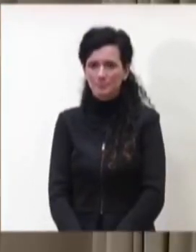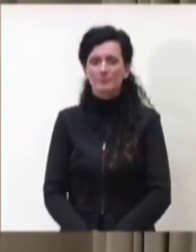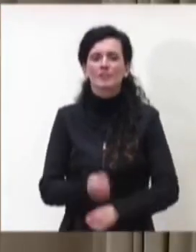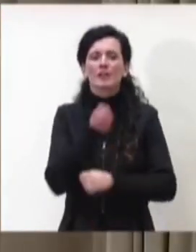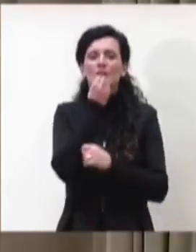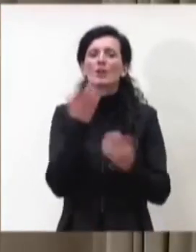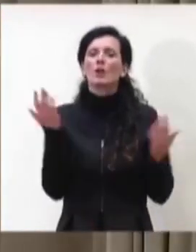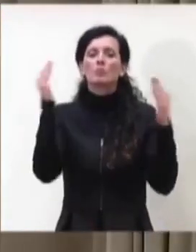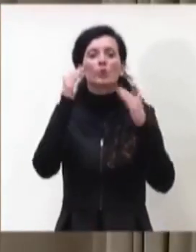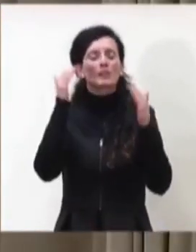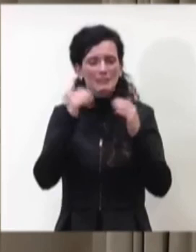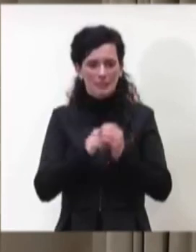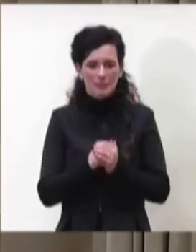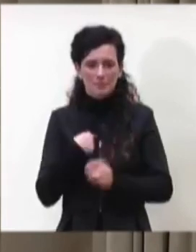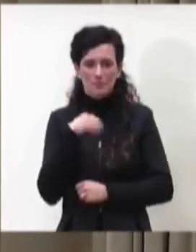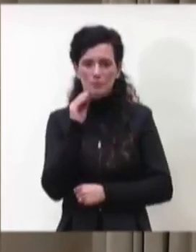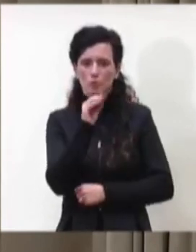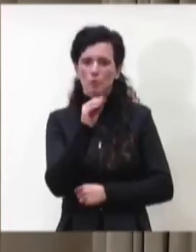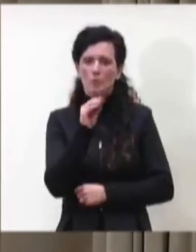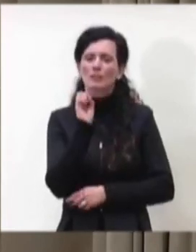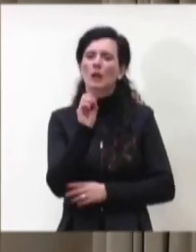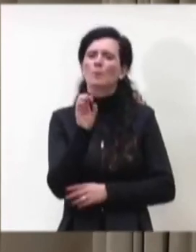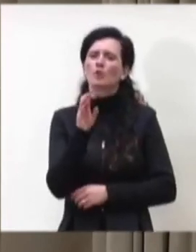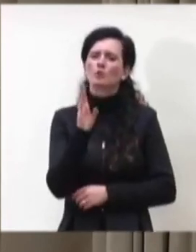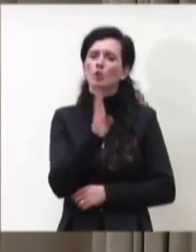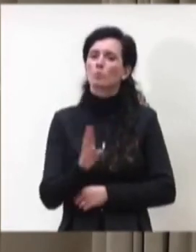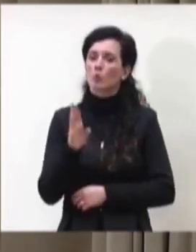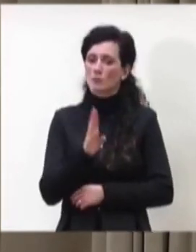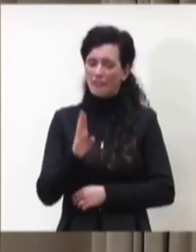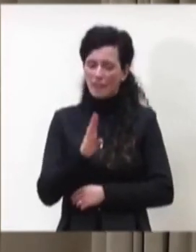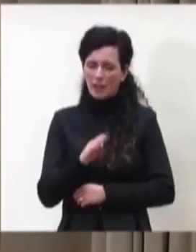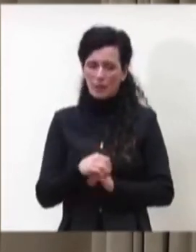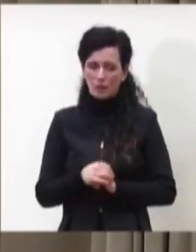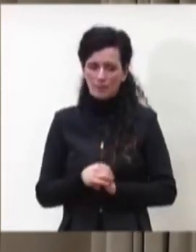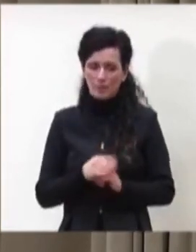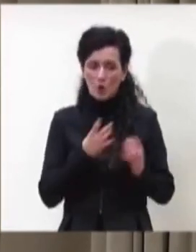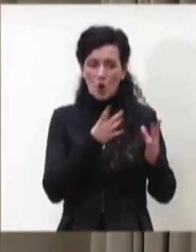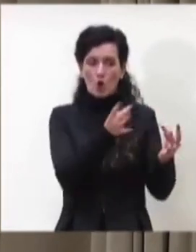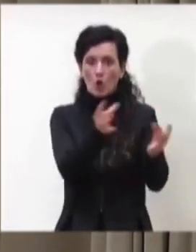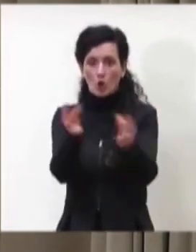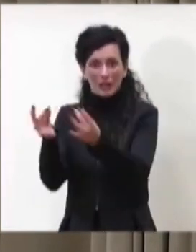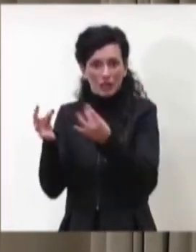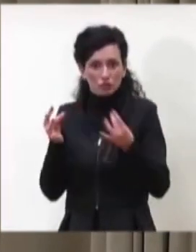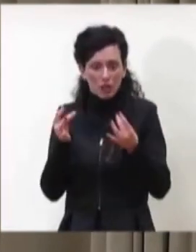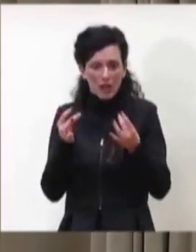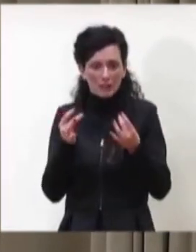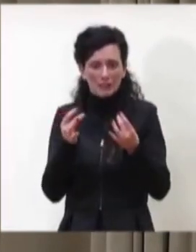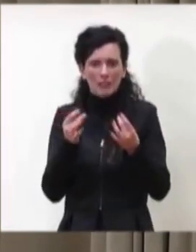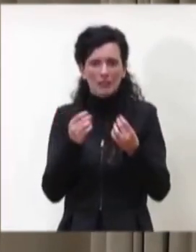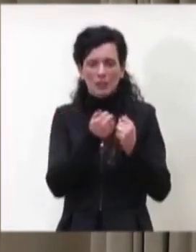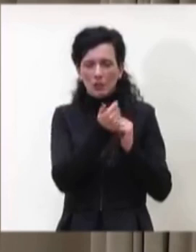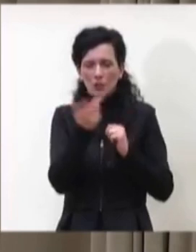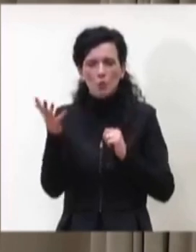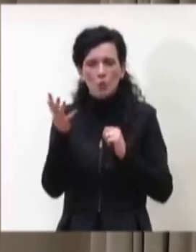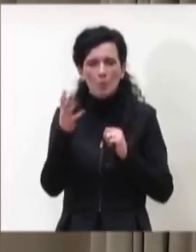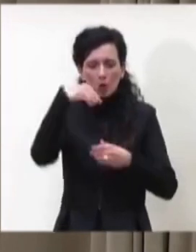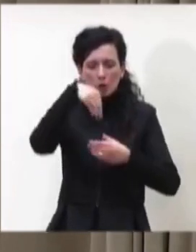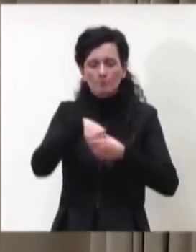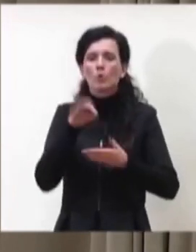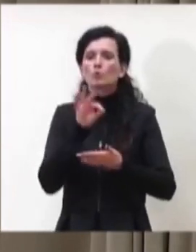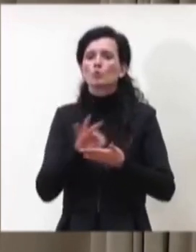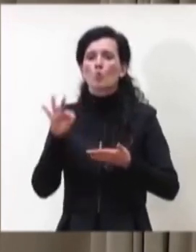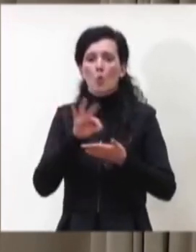una domanda per il professor Brusaferro sul numero dei contagiati all'interno delle scuole si era parlato